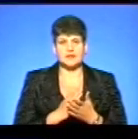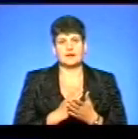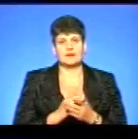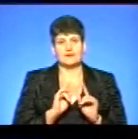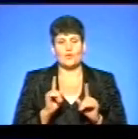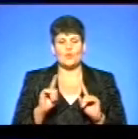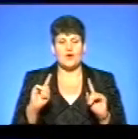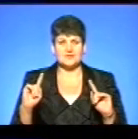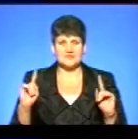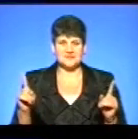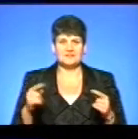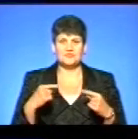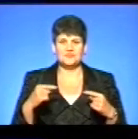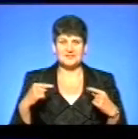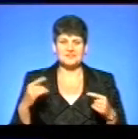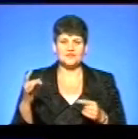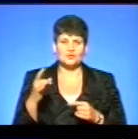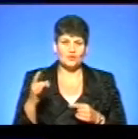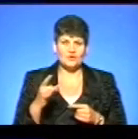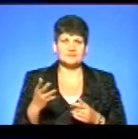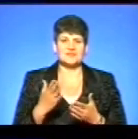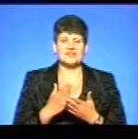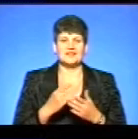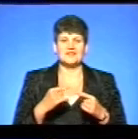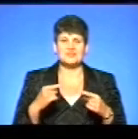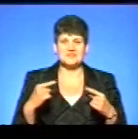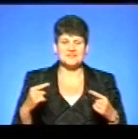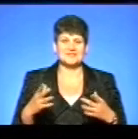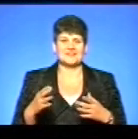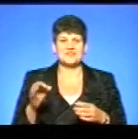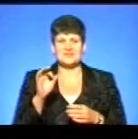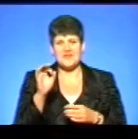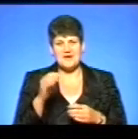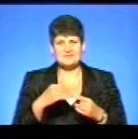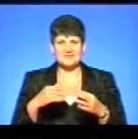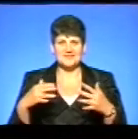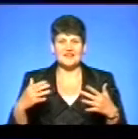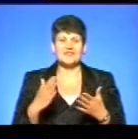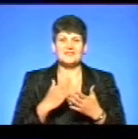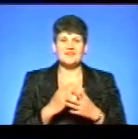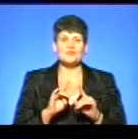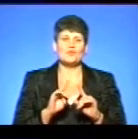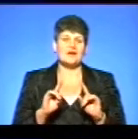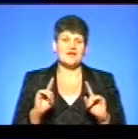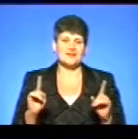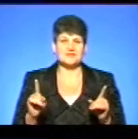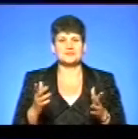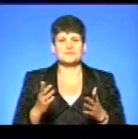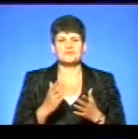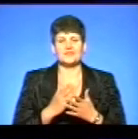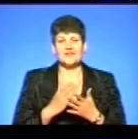Є нюанси в різних розмірах, є різні розміри, є різну діагнату. Тобто є нюанси, наприклад, якщо хворі... Є